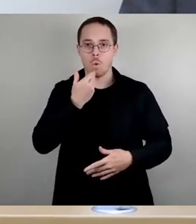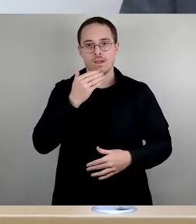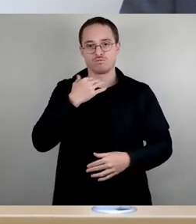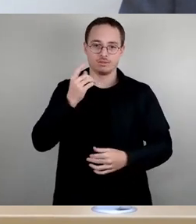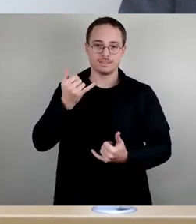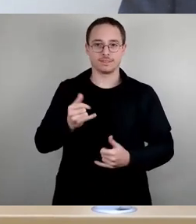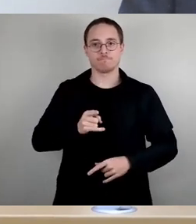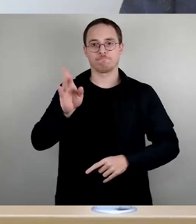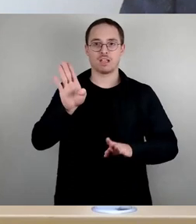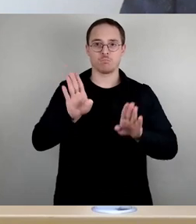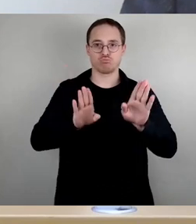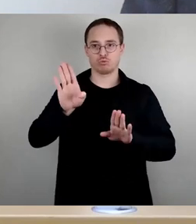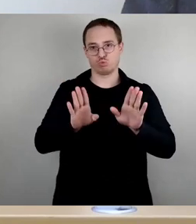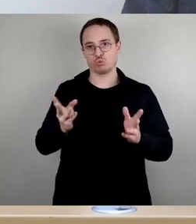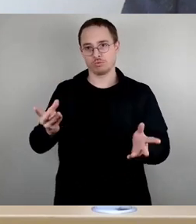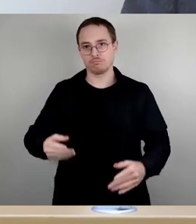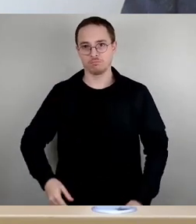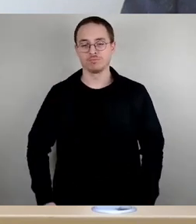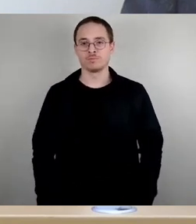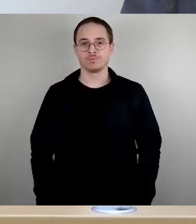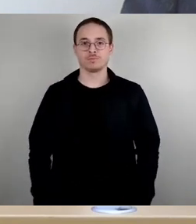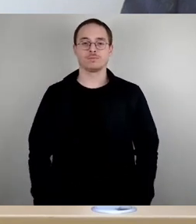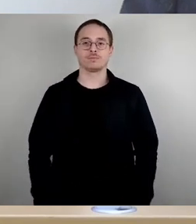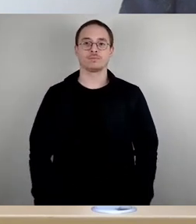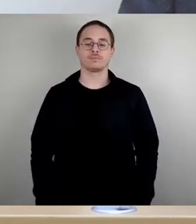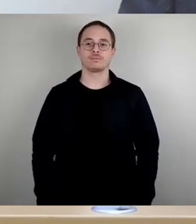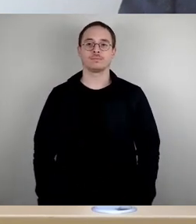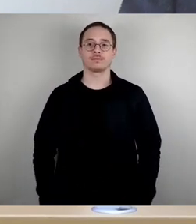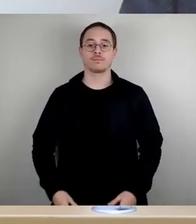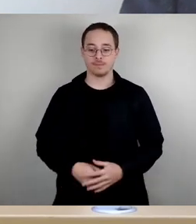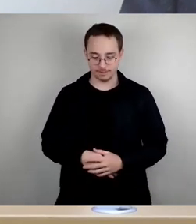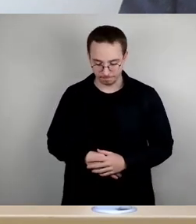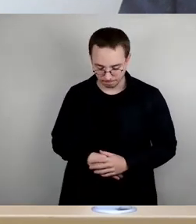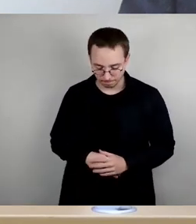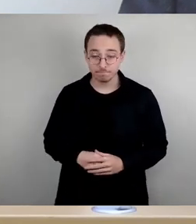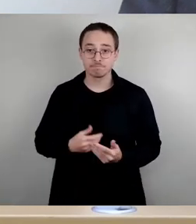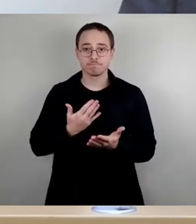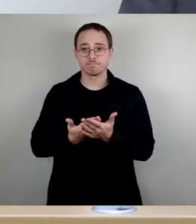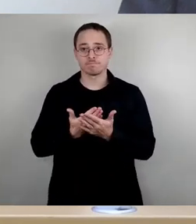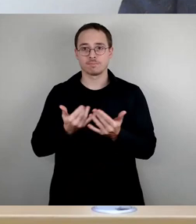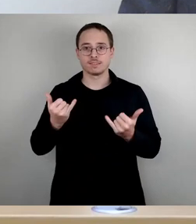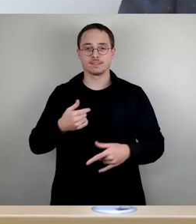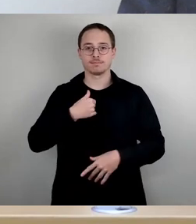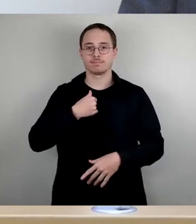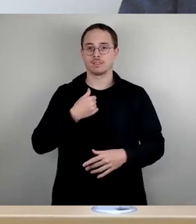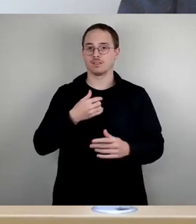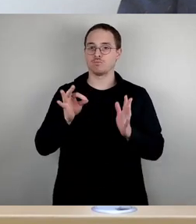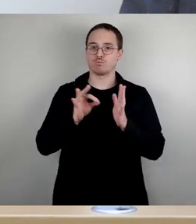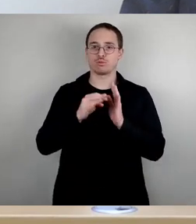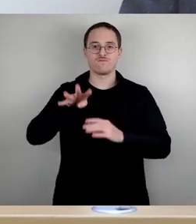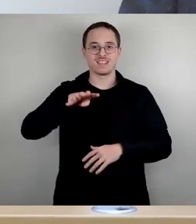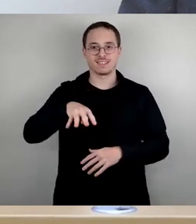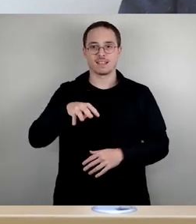deshalb beginne ich auch zügig mit Top 14, Feststellung Jahresabschluss,